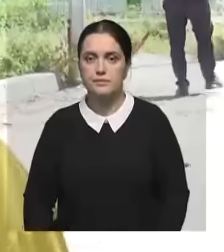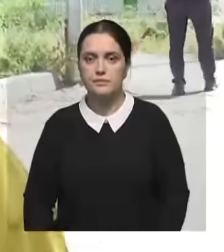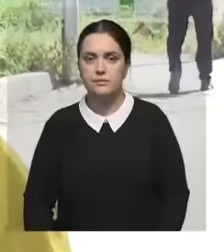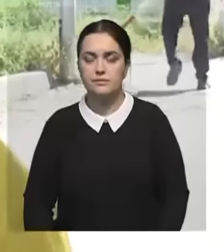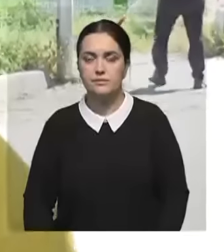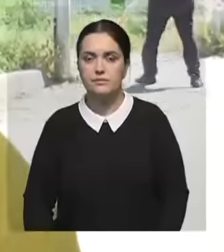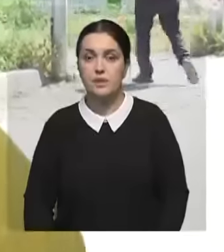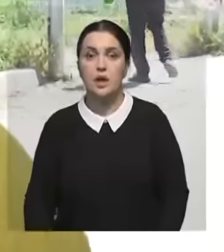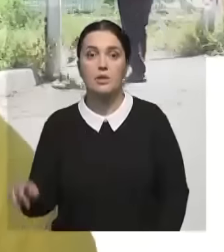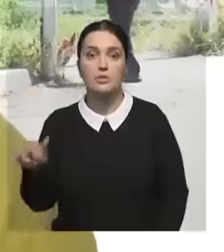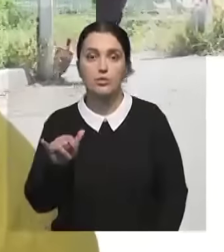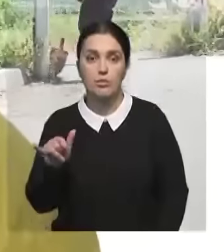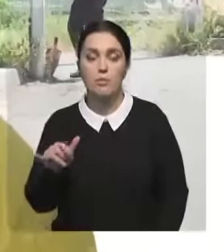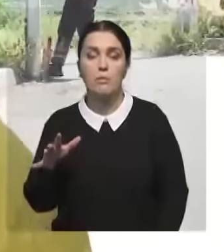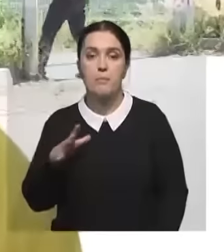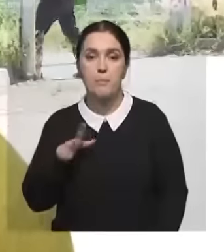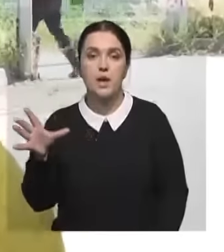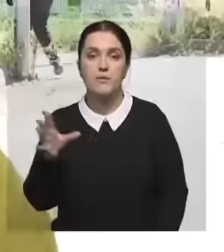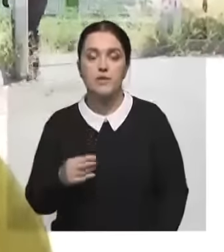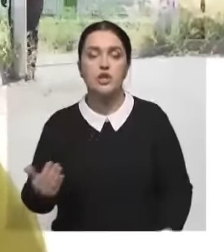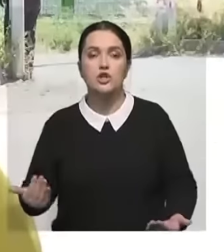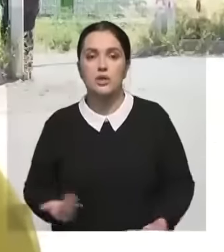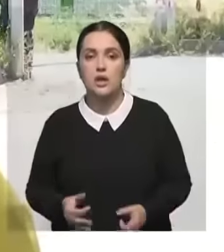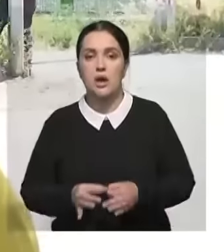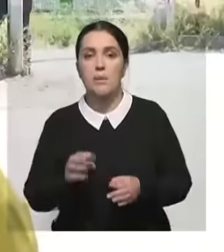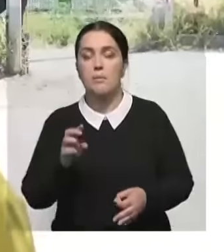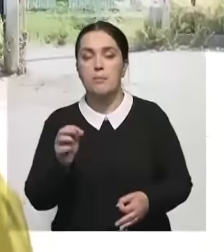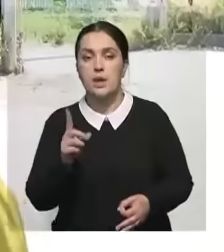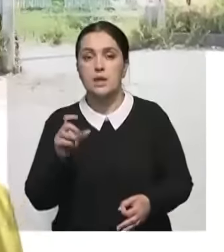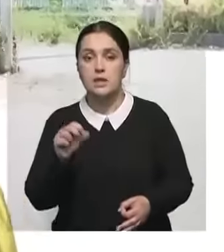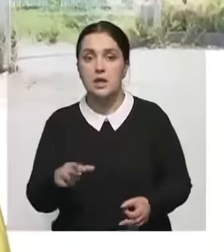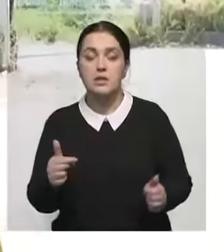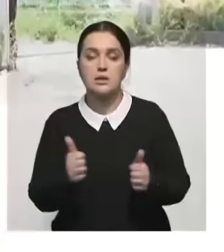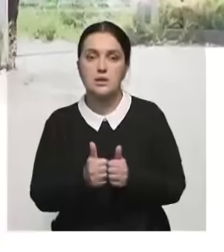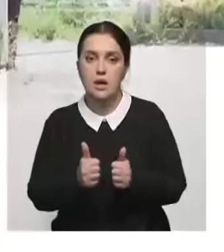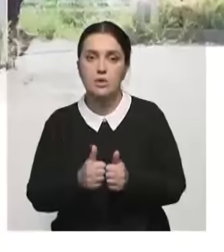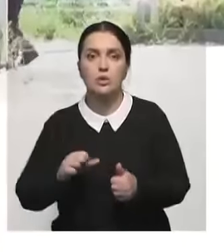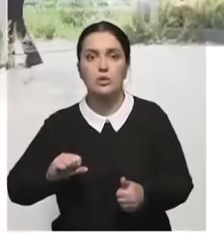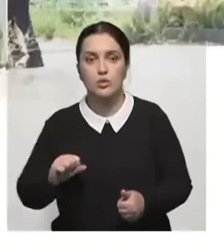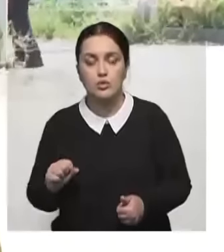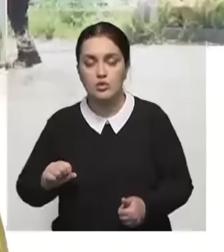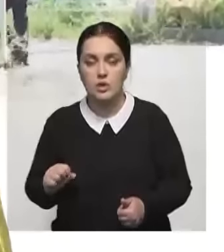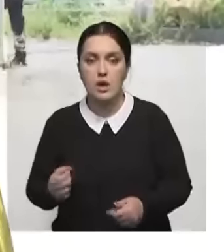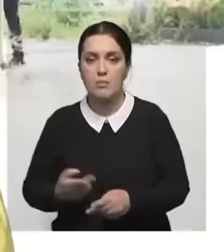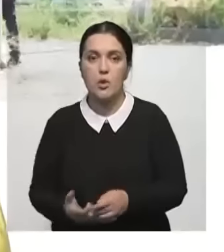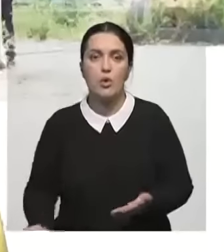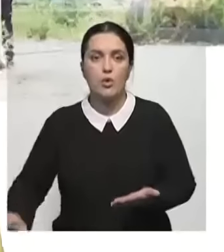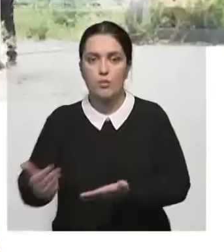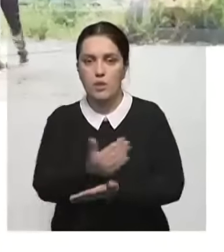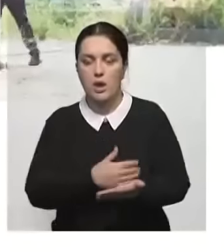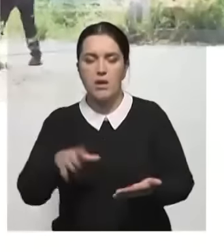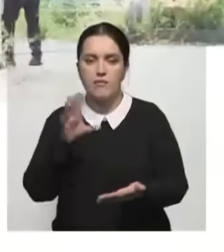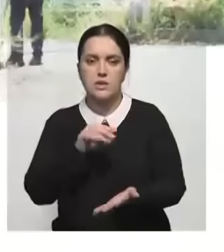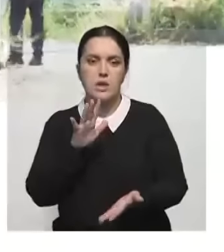«На субботник вышли почти все жители микрорайона Бигзат. Соседи проявили сплочённость и дружно убрали весь накопившийся